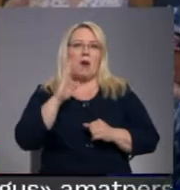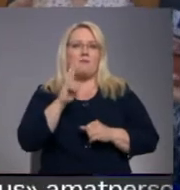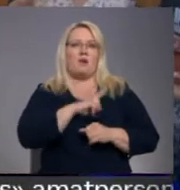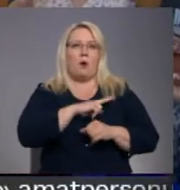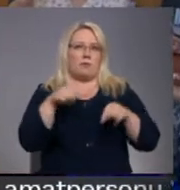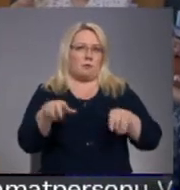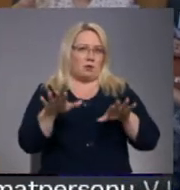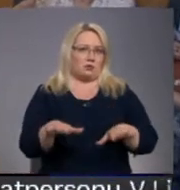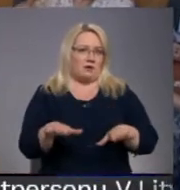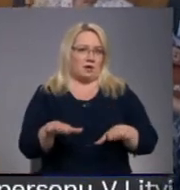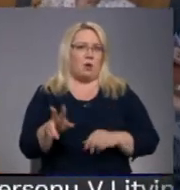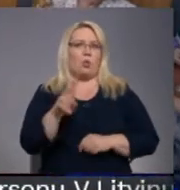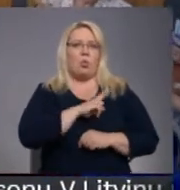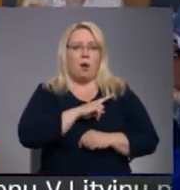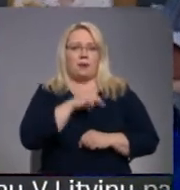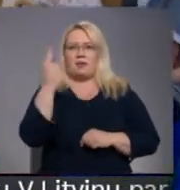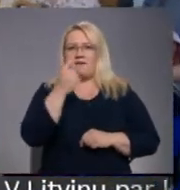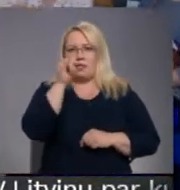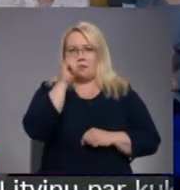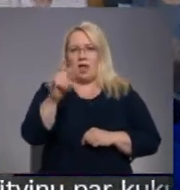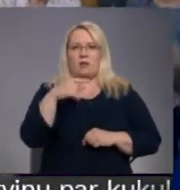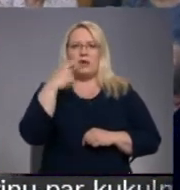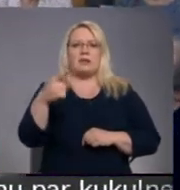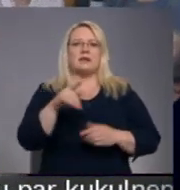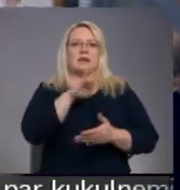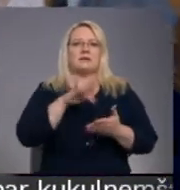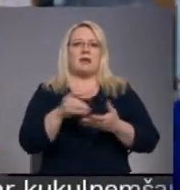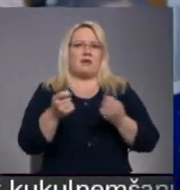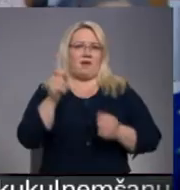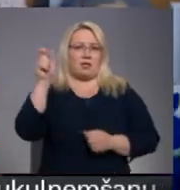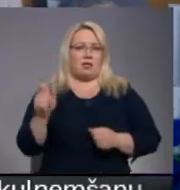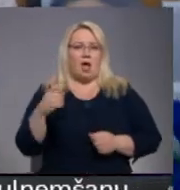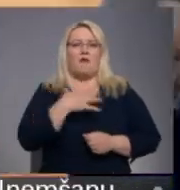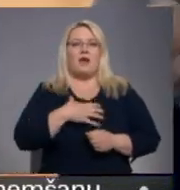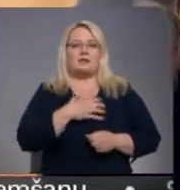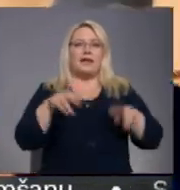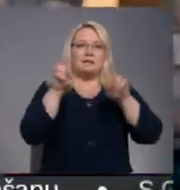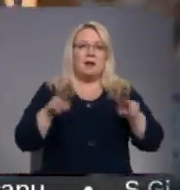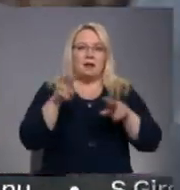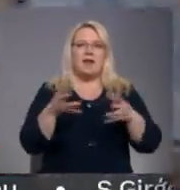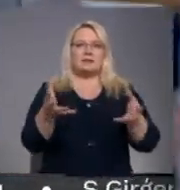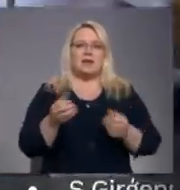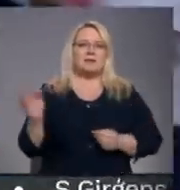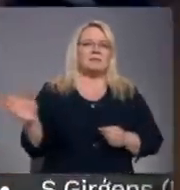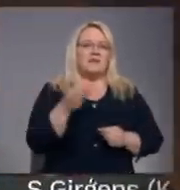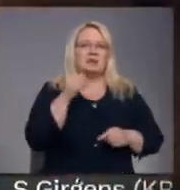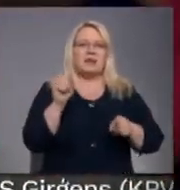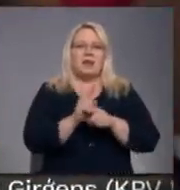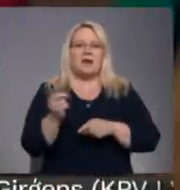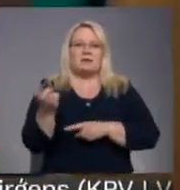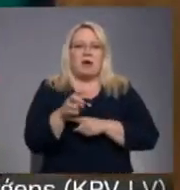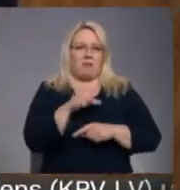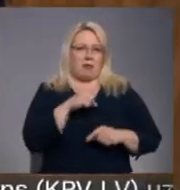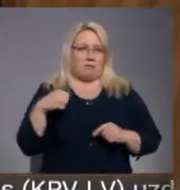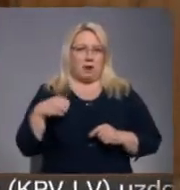vietas. Nomirt te nevienam neļaus soli centra vadītāja un vajadzīgos izmeklējums saņems visi, arī tie, kuri ierodas paši.